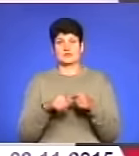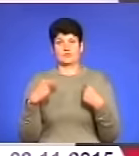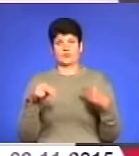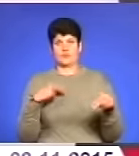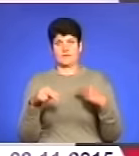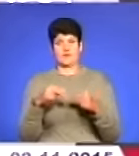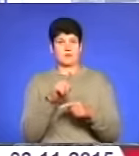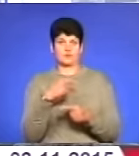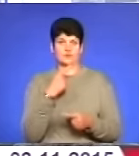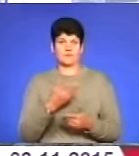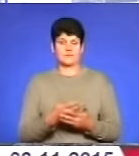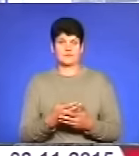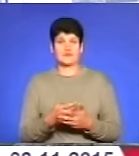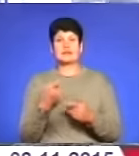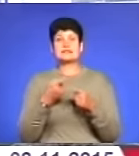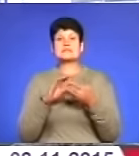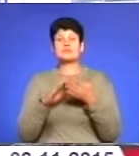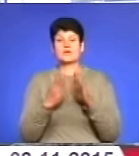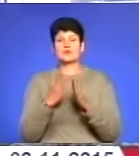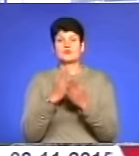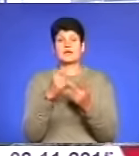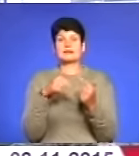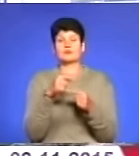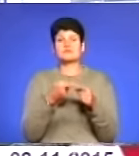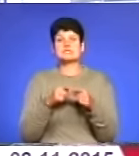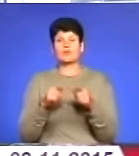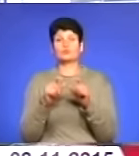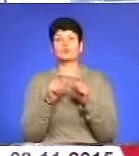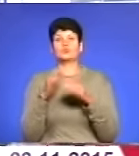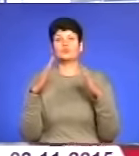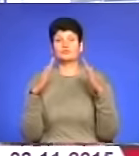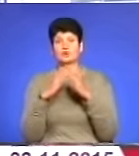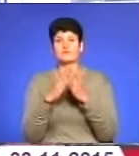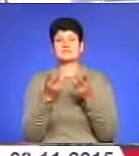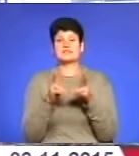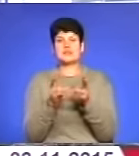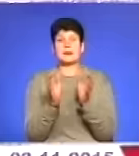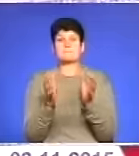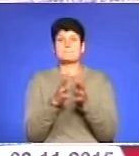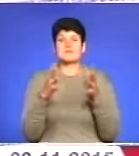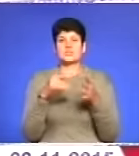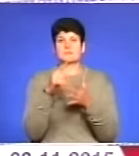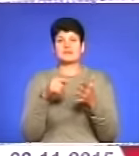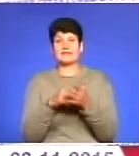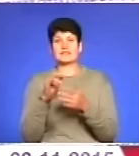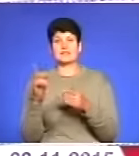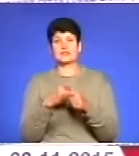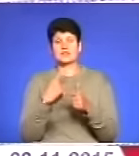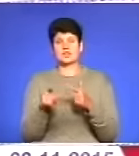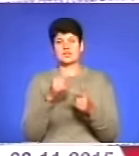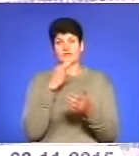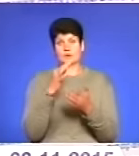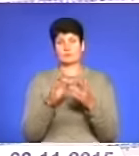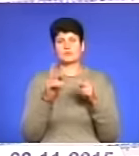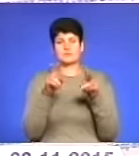які ви називаєте. Ситуація, що склалась навколо цієї будови, залишає більше запитань, ніж відповідей. Ми будемо слідкувати, як